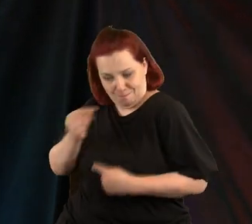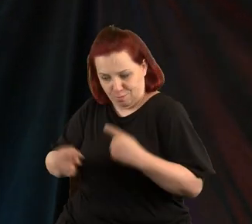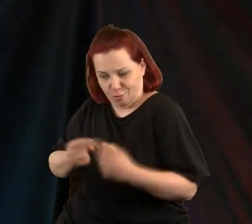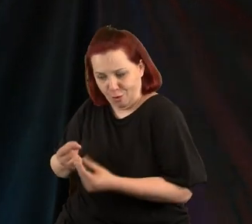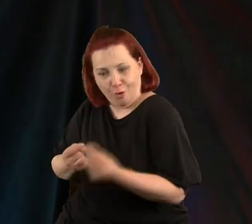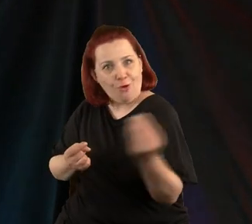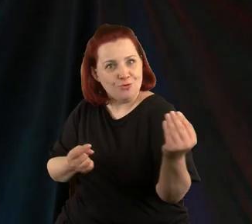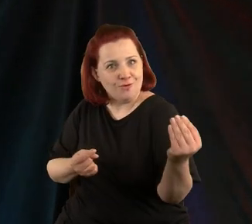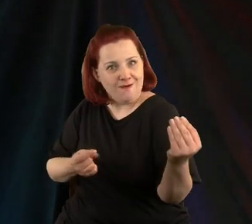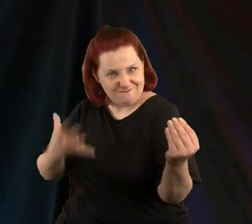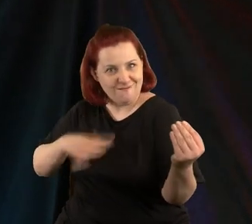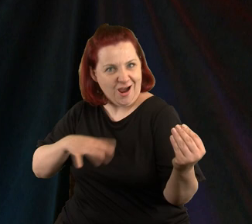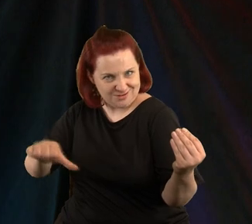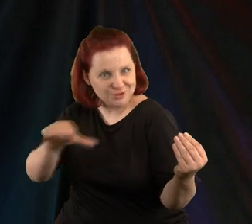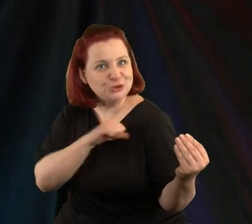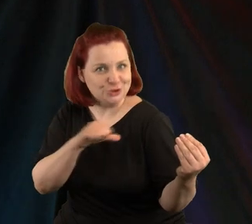warty grzechu,